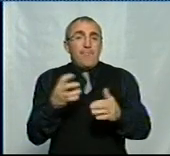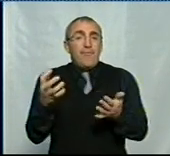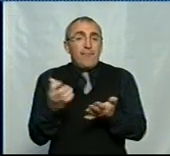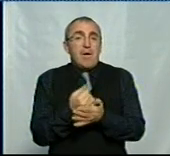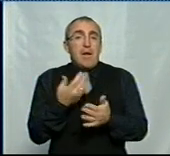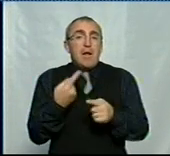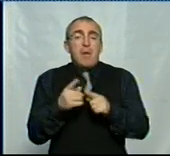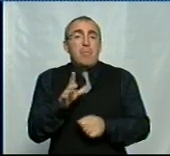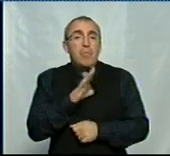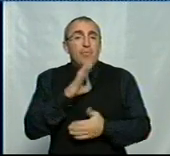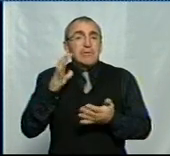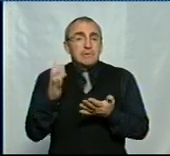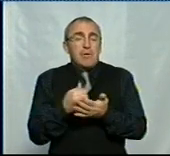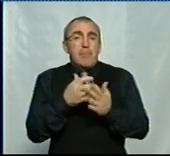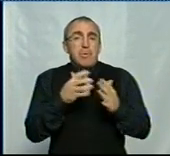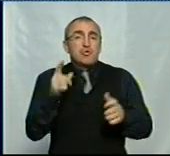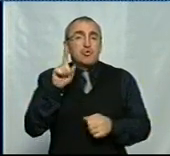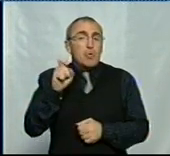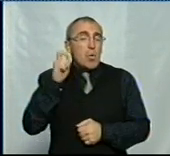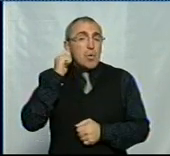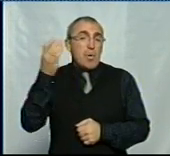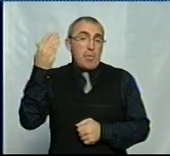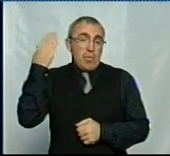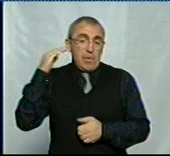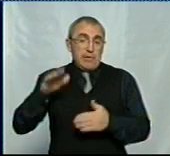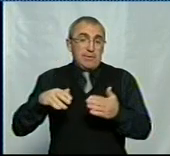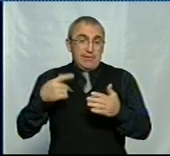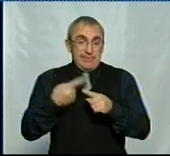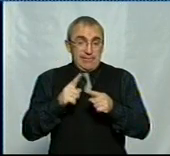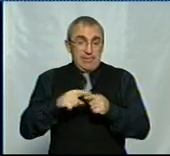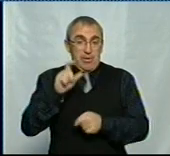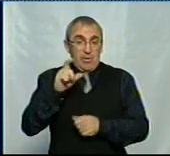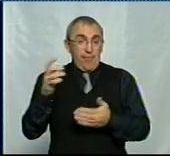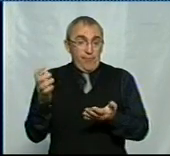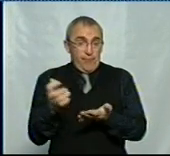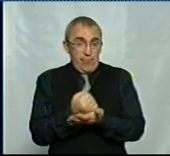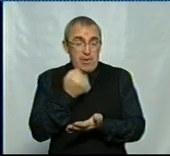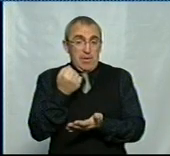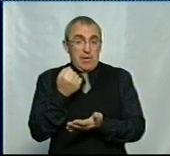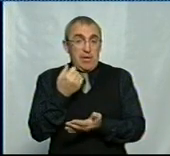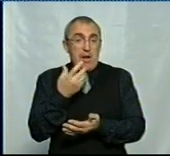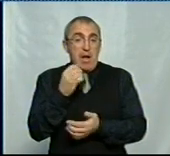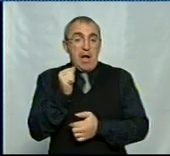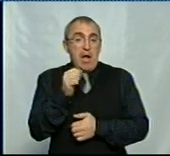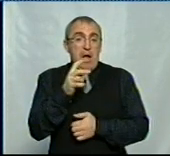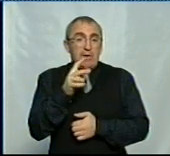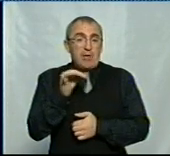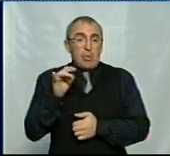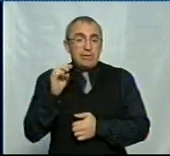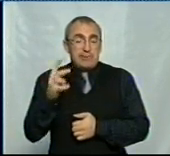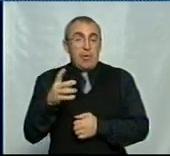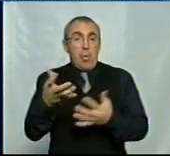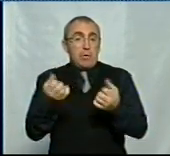який був знайдений більше ста років тому. І за це люди, які винайшли анатоксін, вони отримали